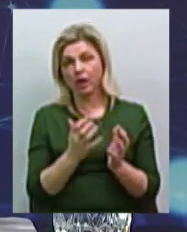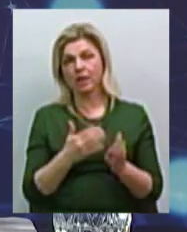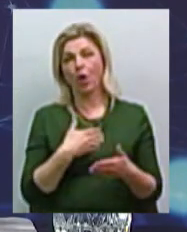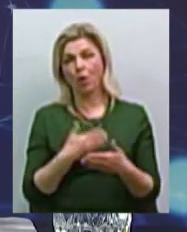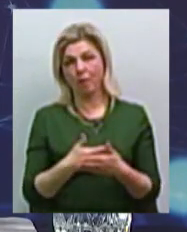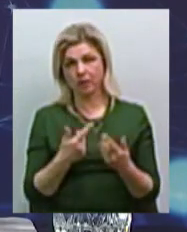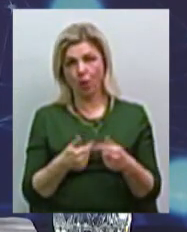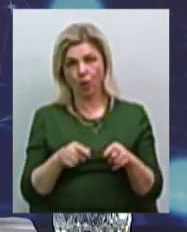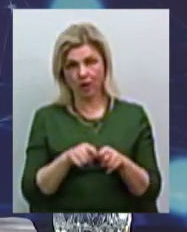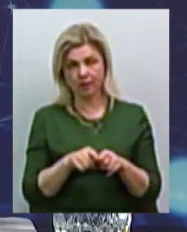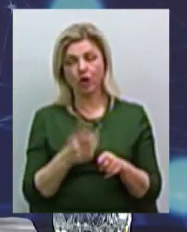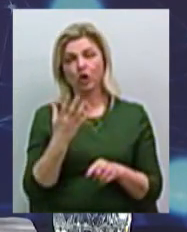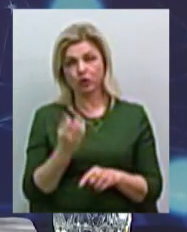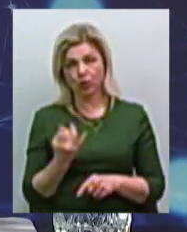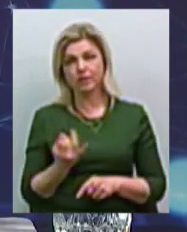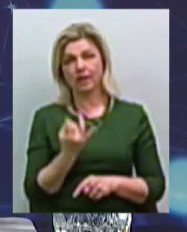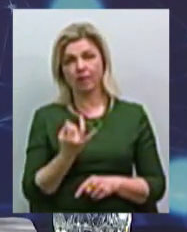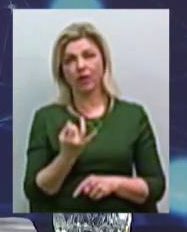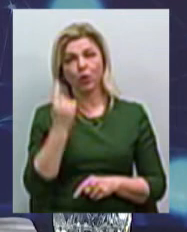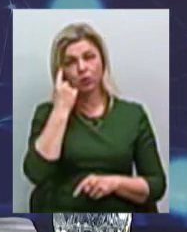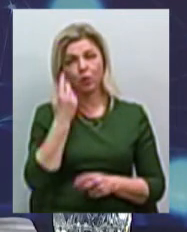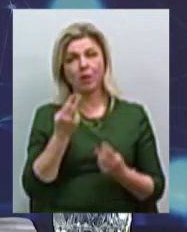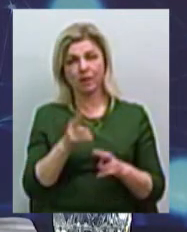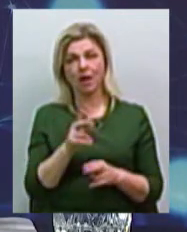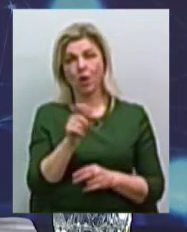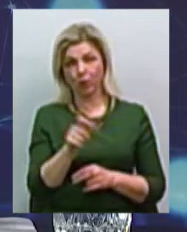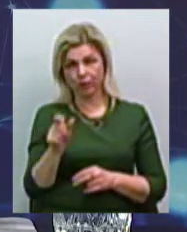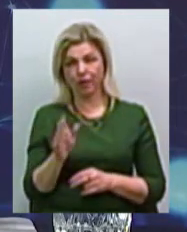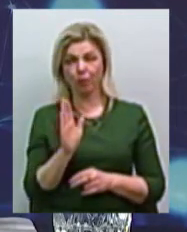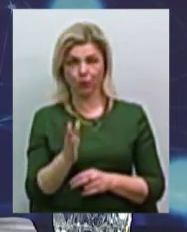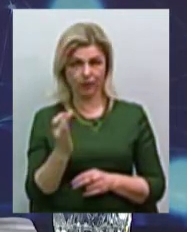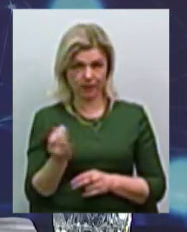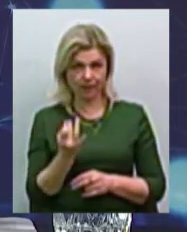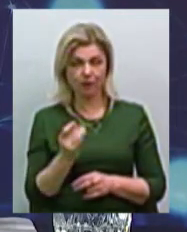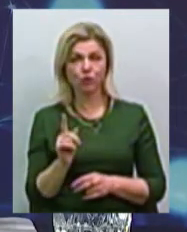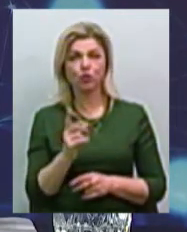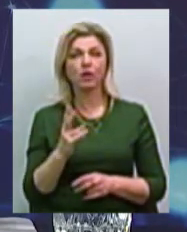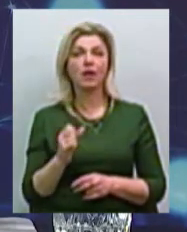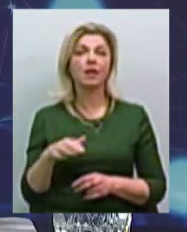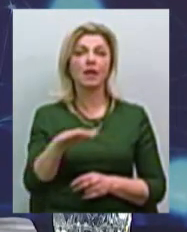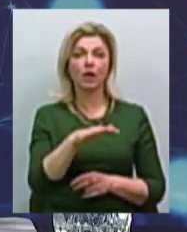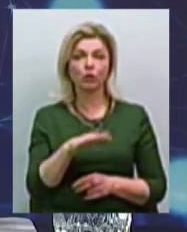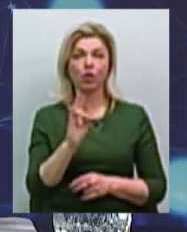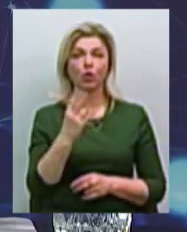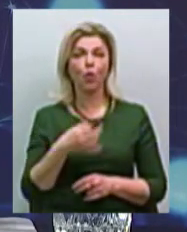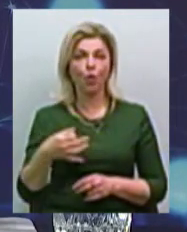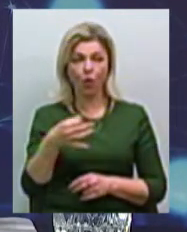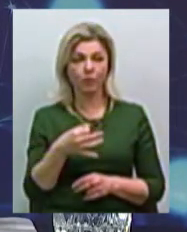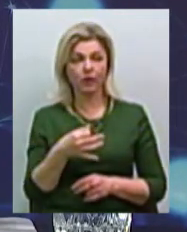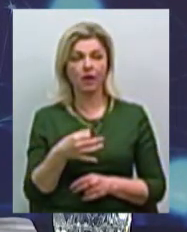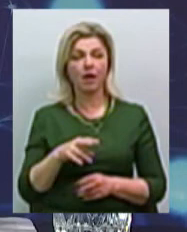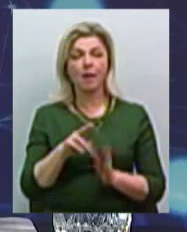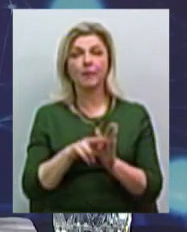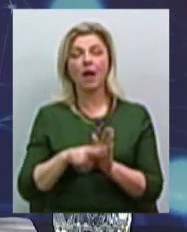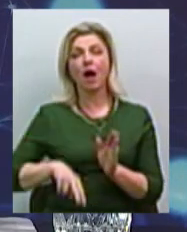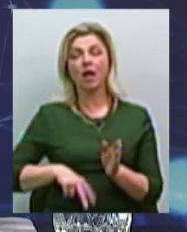ще із такими цікавими моментами, відомі будуть для наших глядачів, про те, що на території Миколаївської області при облдержміністрації